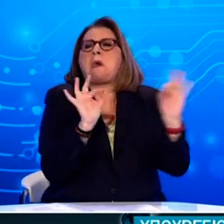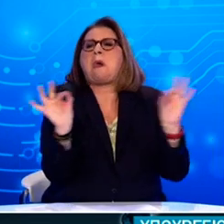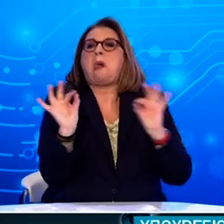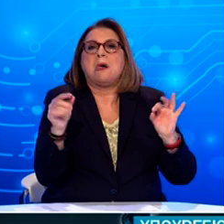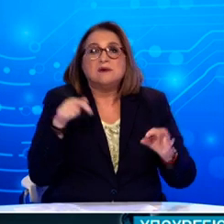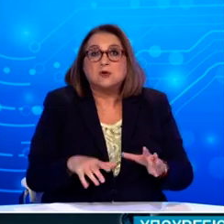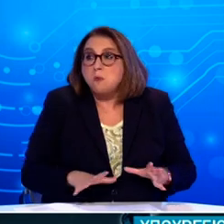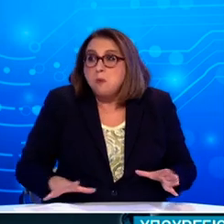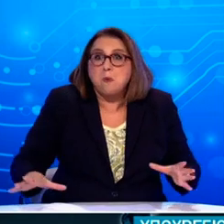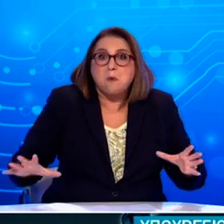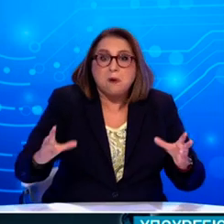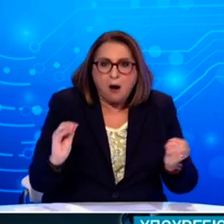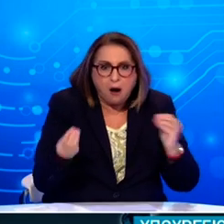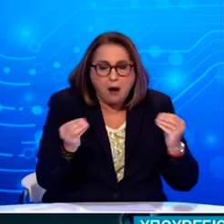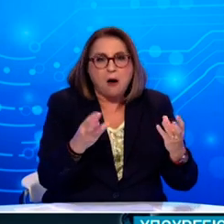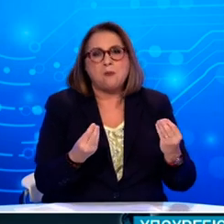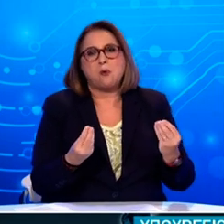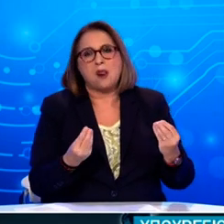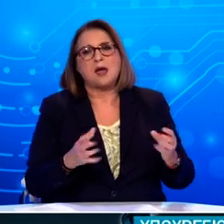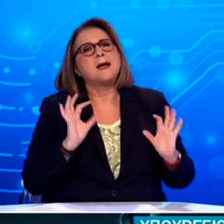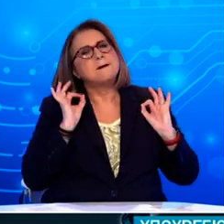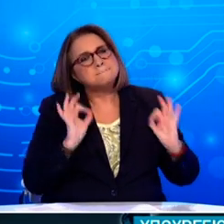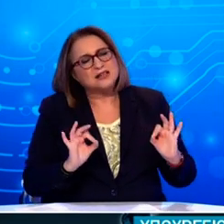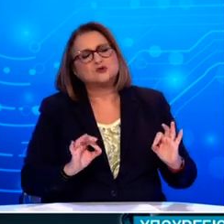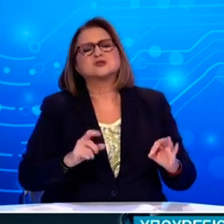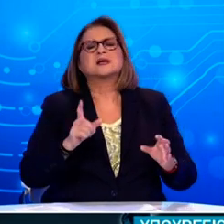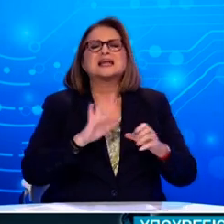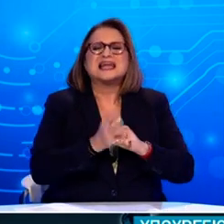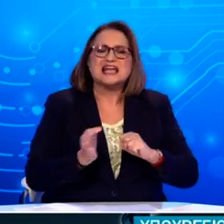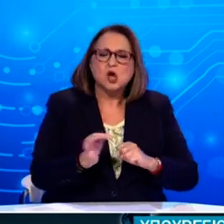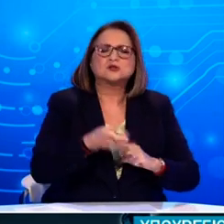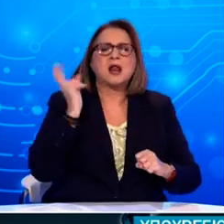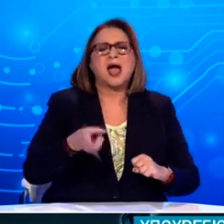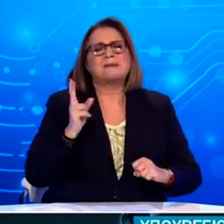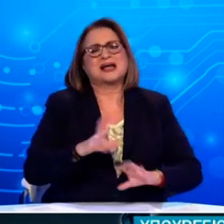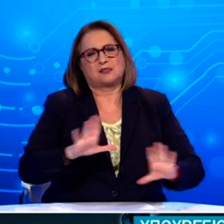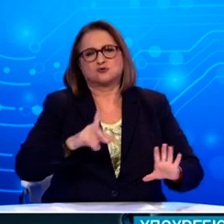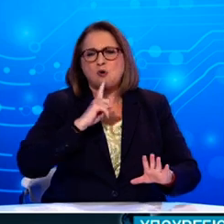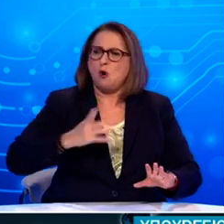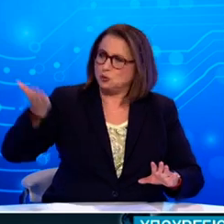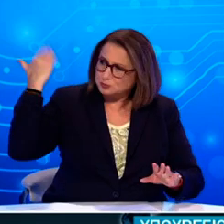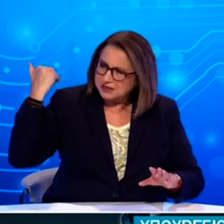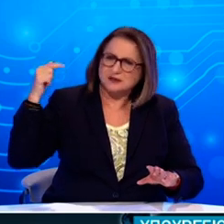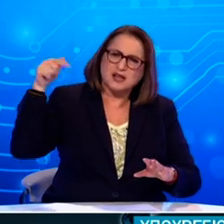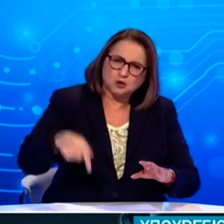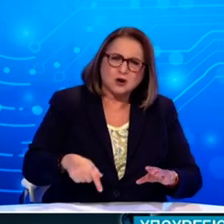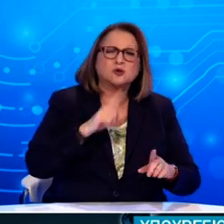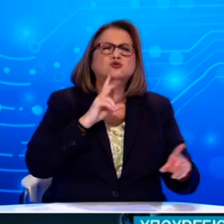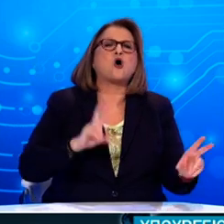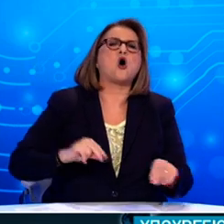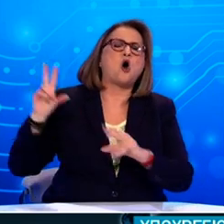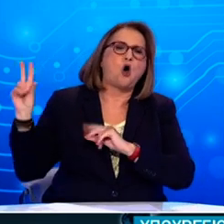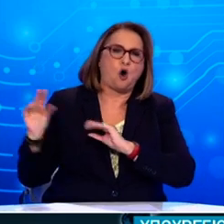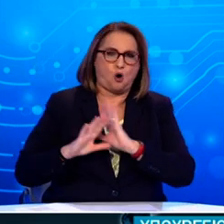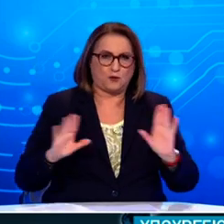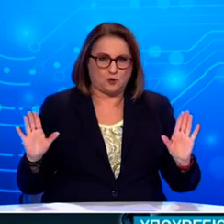όσο επικίνδυνος όσο και στο πρώτο κύμα. Όσον αφορά την ατομική πρόληψη θα ήθελα να αναφερθώ στη μεγαλύτερη συστηματική ανάλυση και